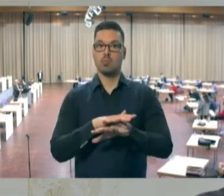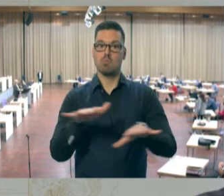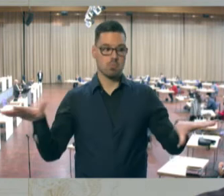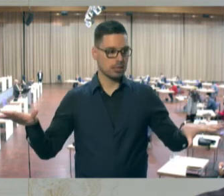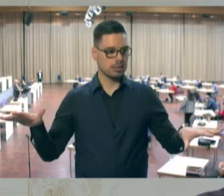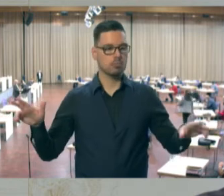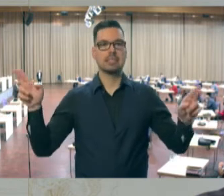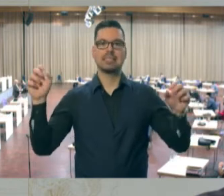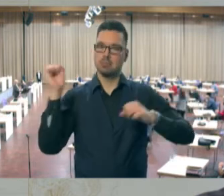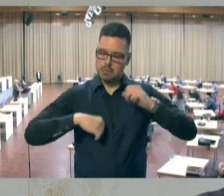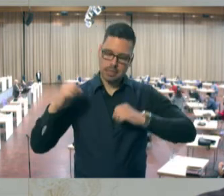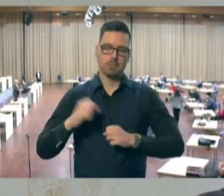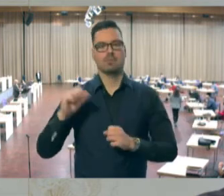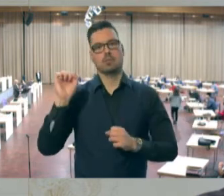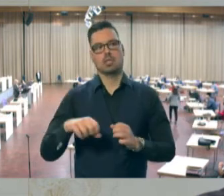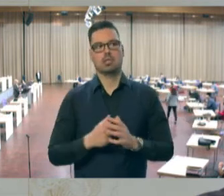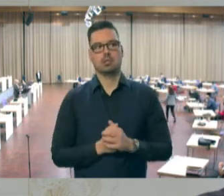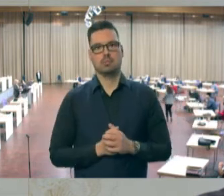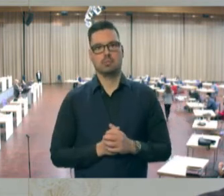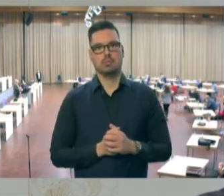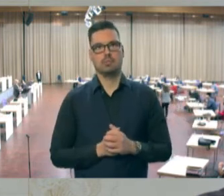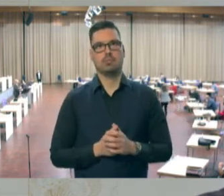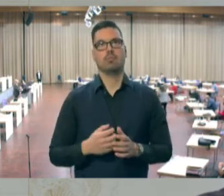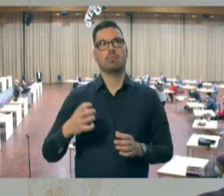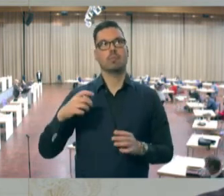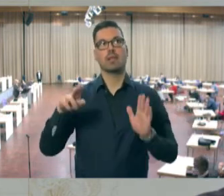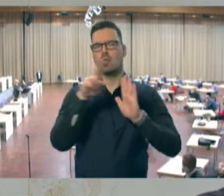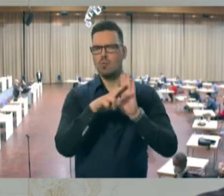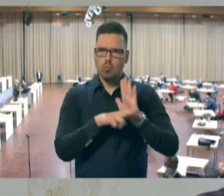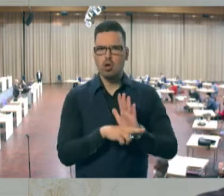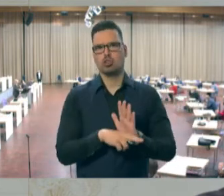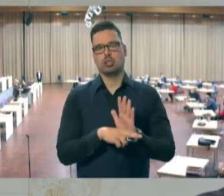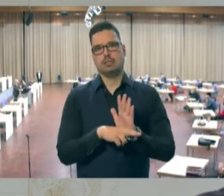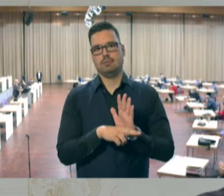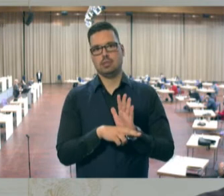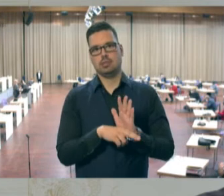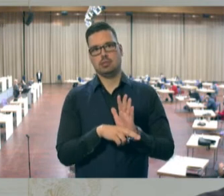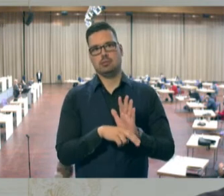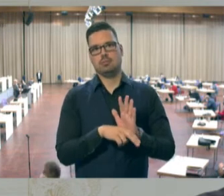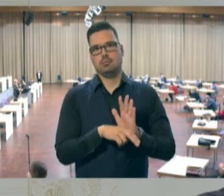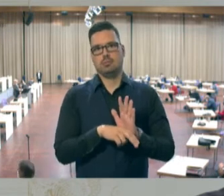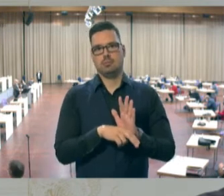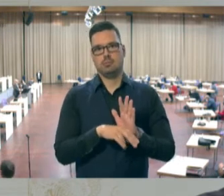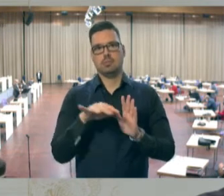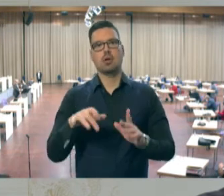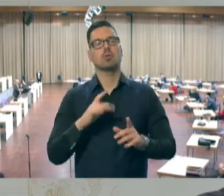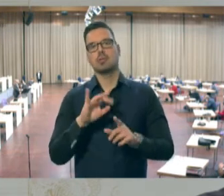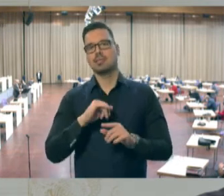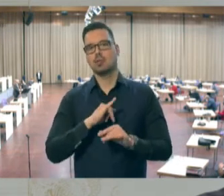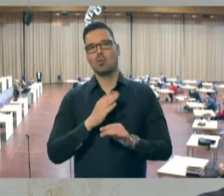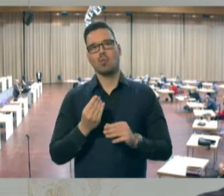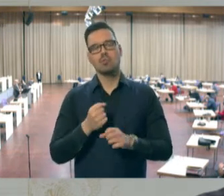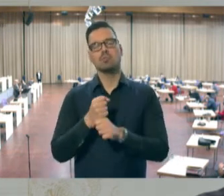bekämpfen können. Die Vorschriften, die gemacht werden, die haben immer auch groteske